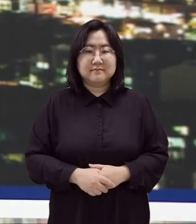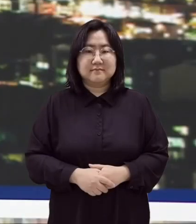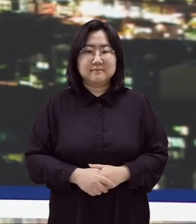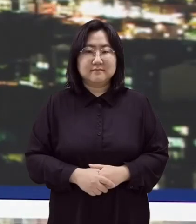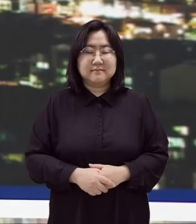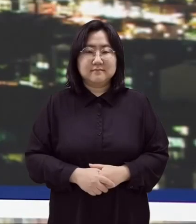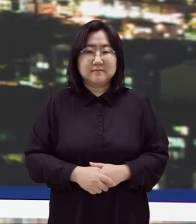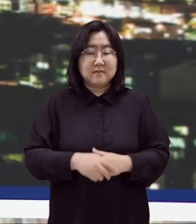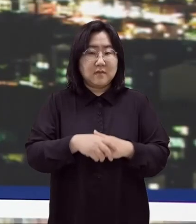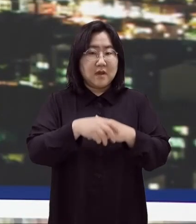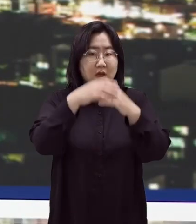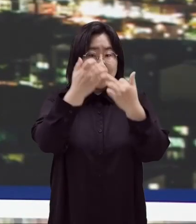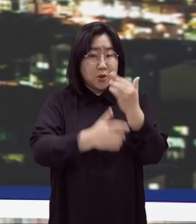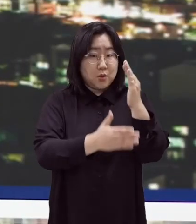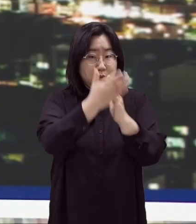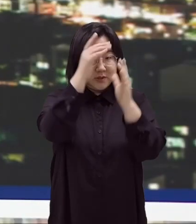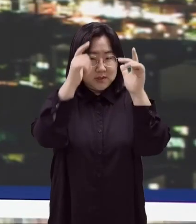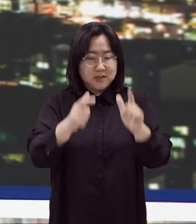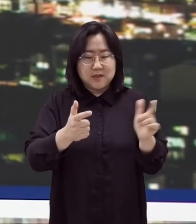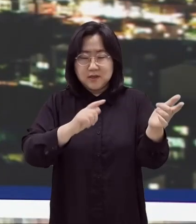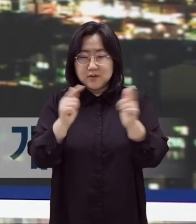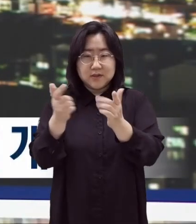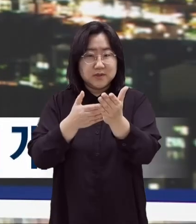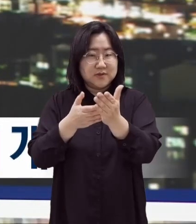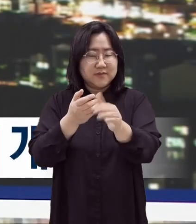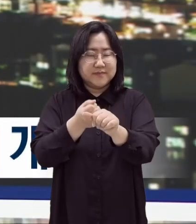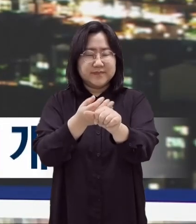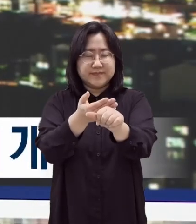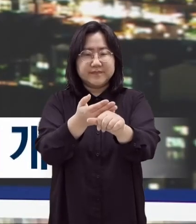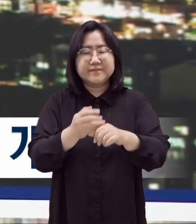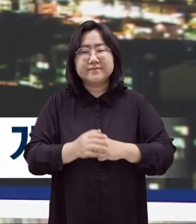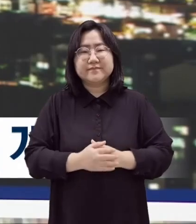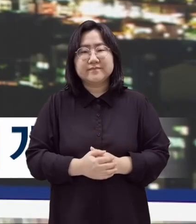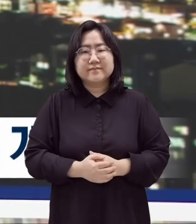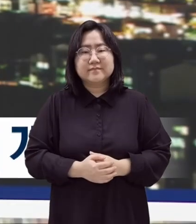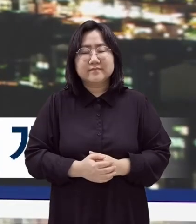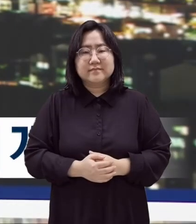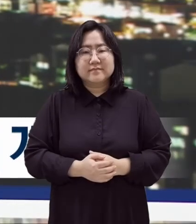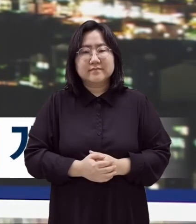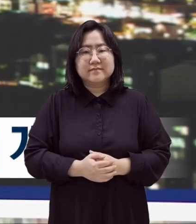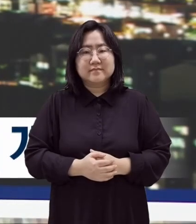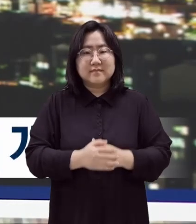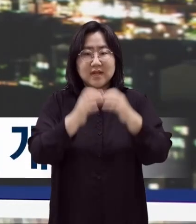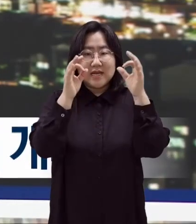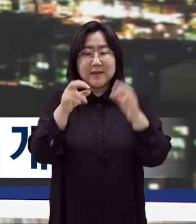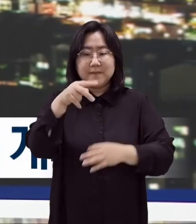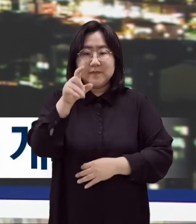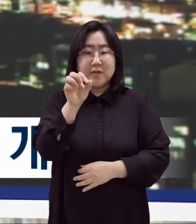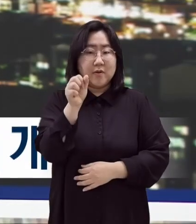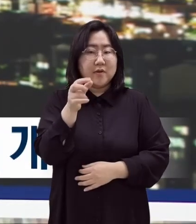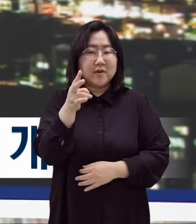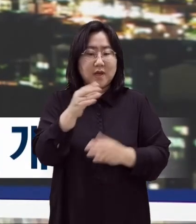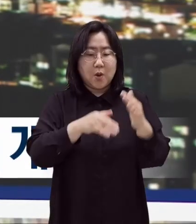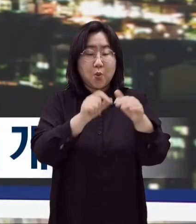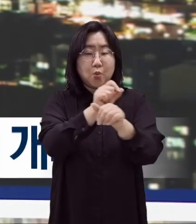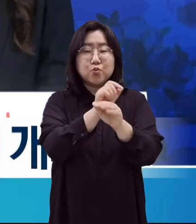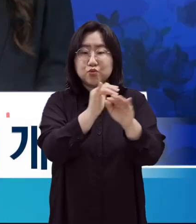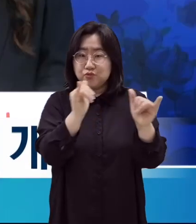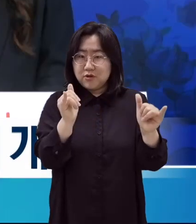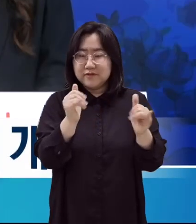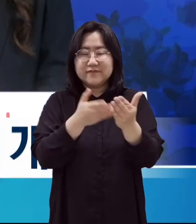서귀포시 지역의 다양한 소식을 전해드리는 서귀포 소식입니다. 서귀포시청 김성혜 주무관 연결합니다.